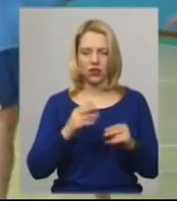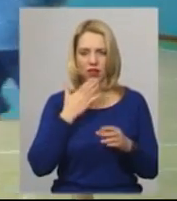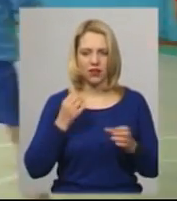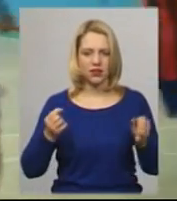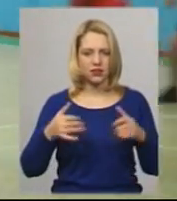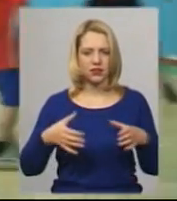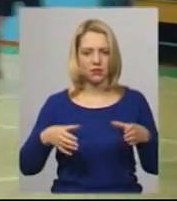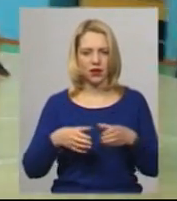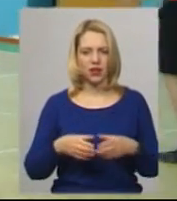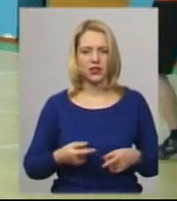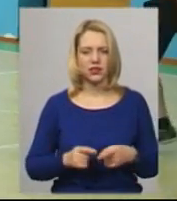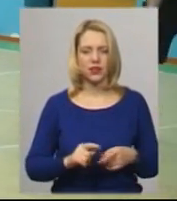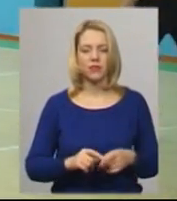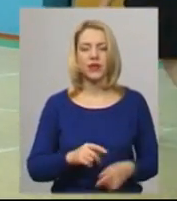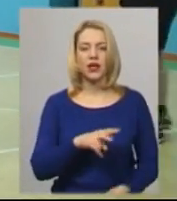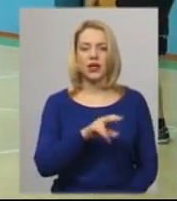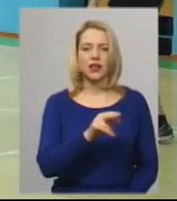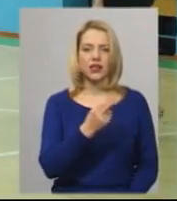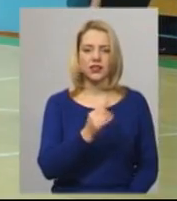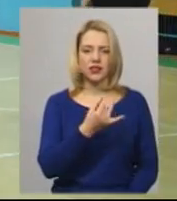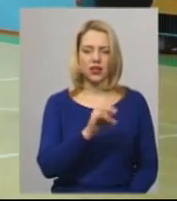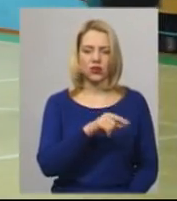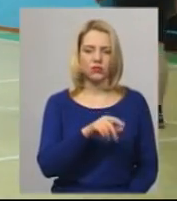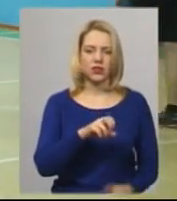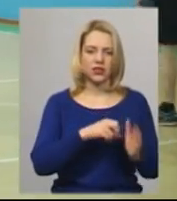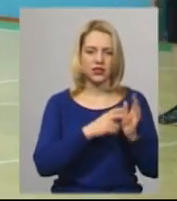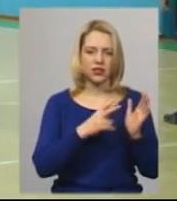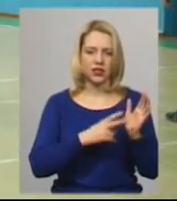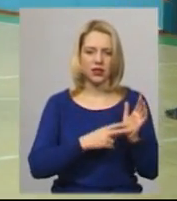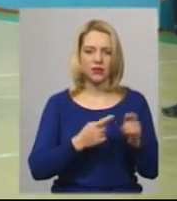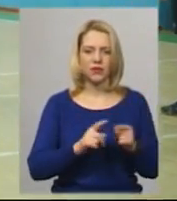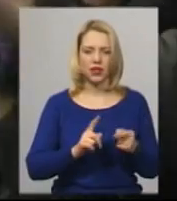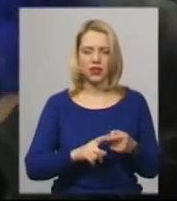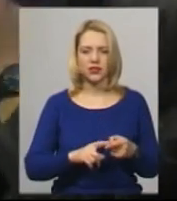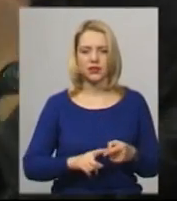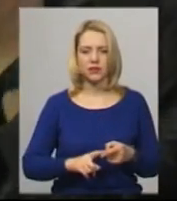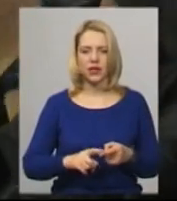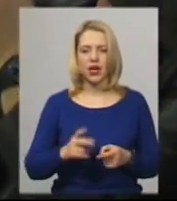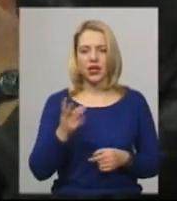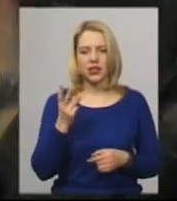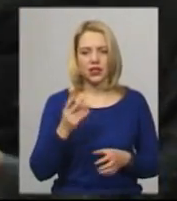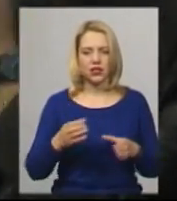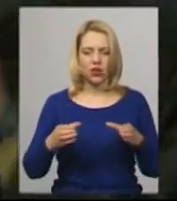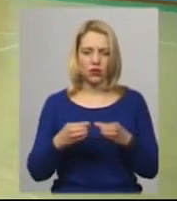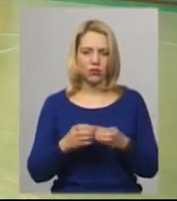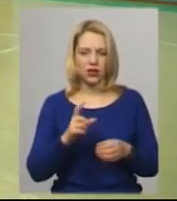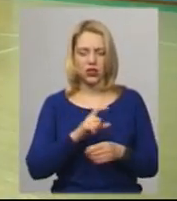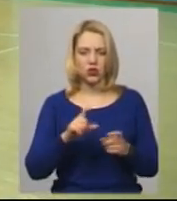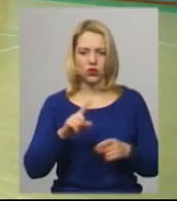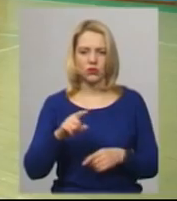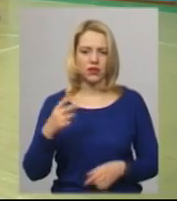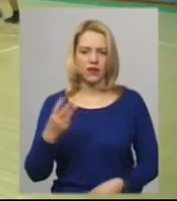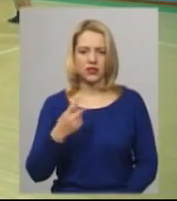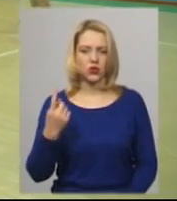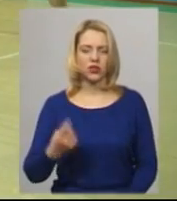ЗОЖ збула команда ліцеї номер 17. Срібло – команди колегами імені Володимира Козуміка. Третій команди – школа номер 21. Андрій